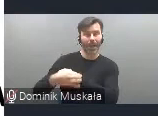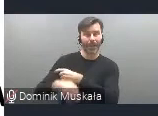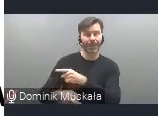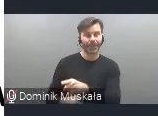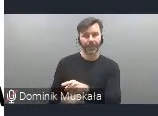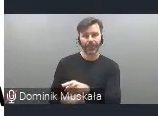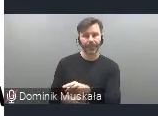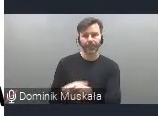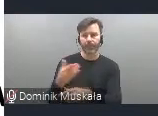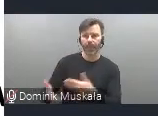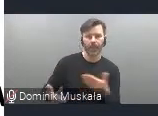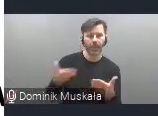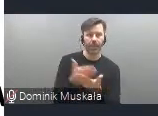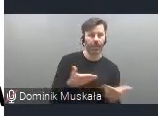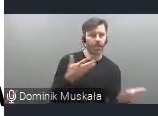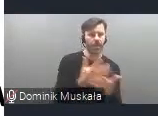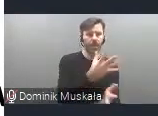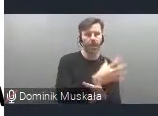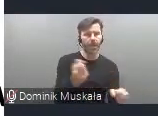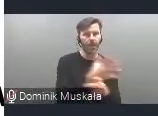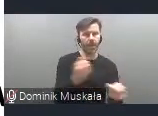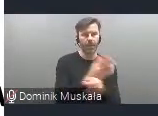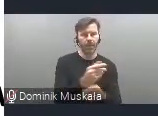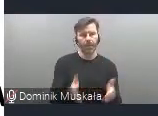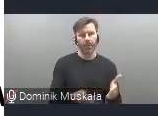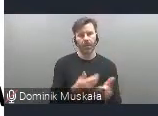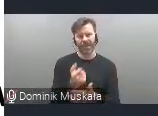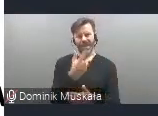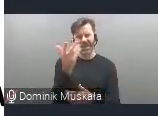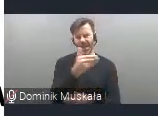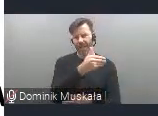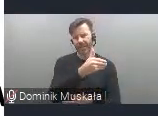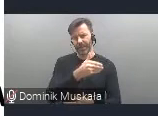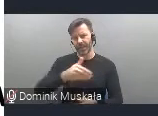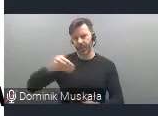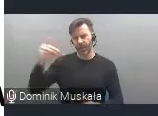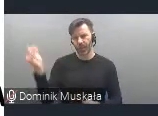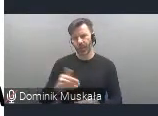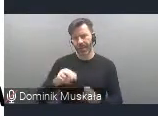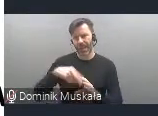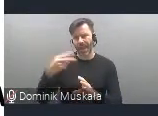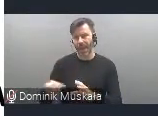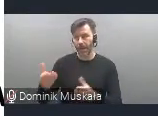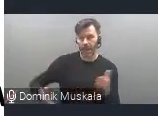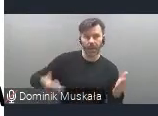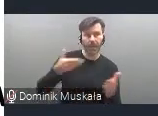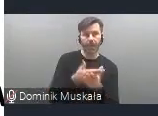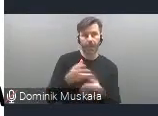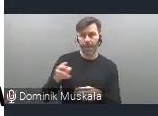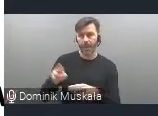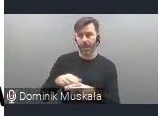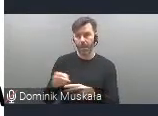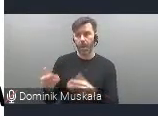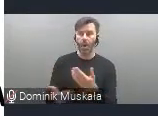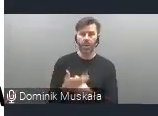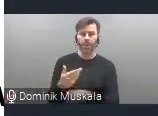mogą pozyskać dofinansowania na zakup aparatury za kilkadziesiąt tysięcy euro wybudowała nowy